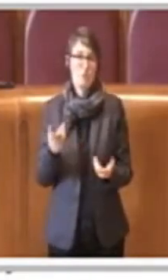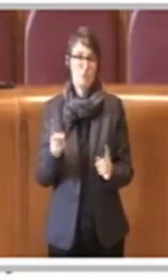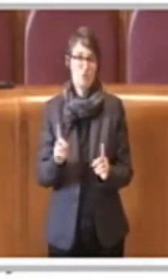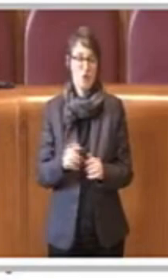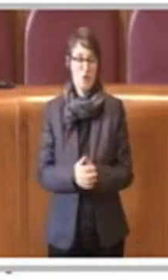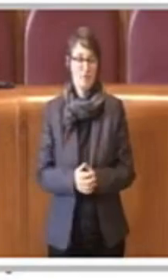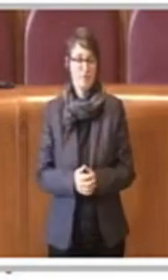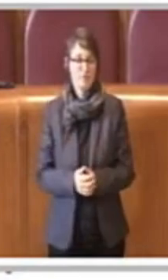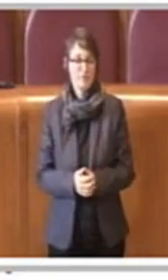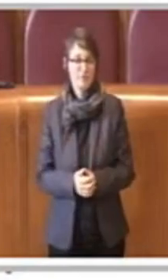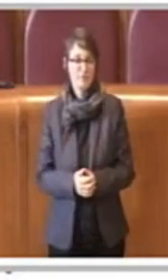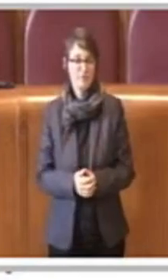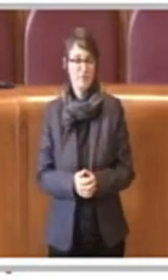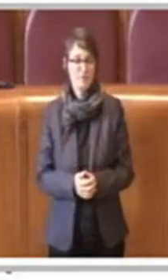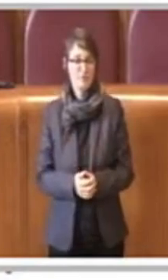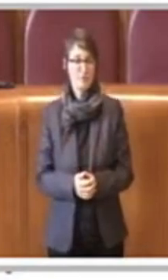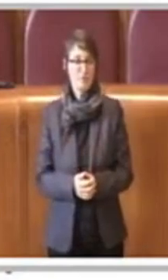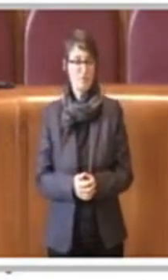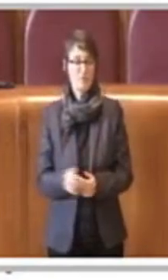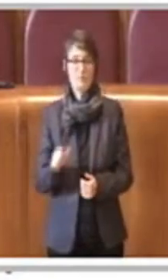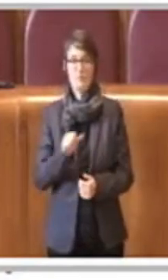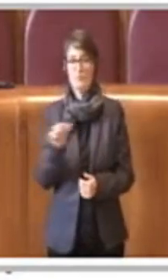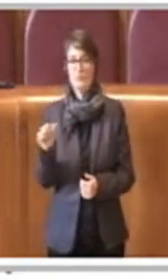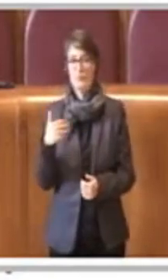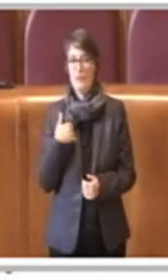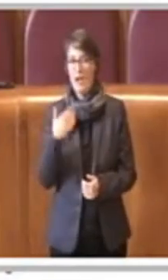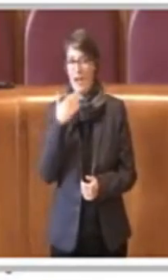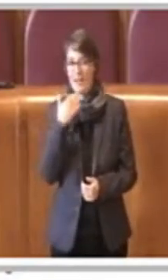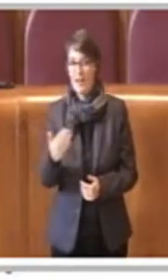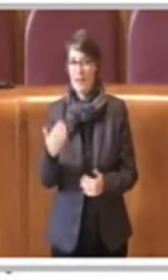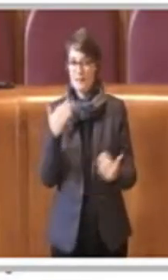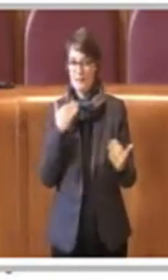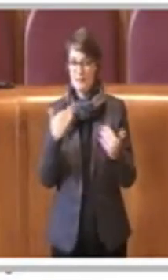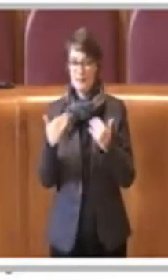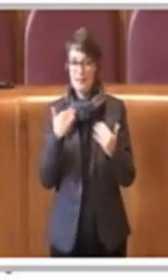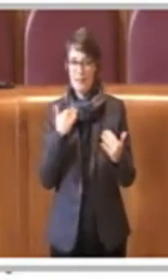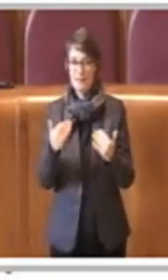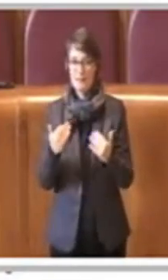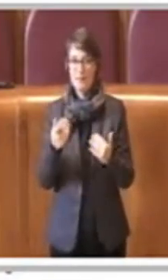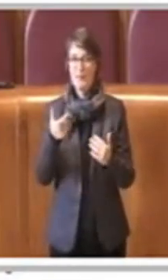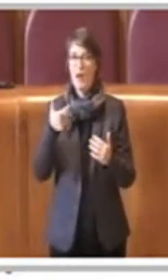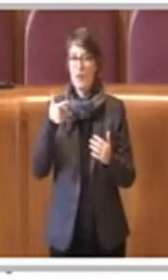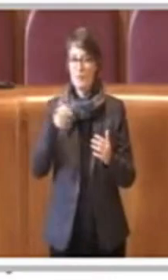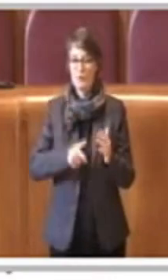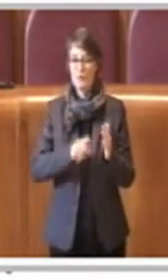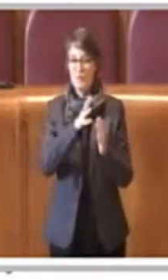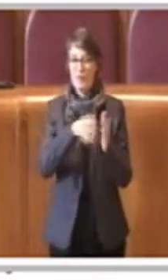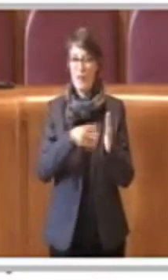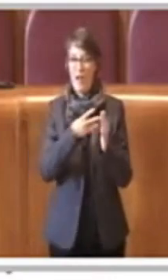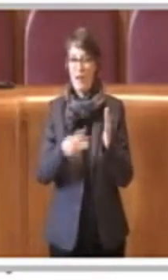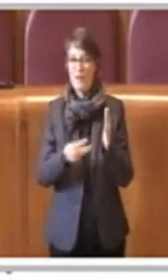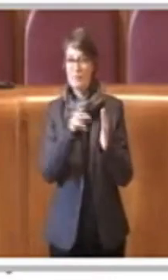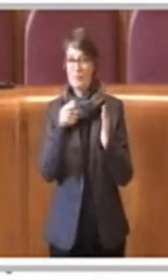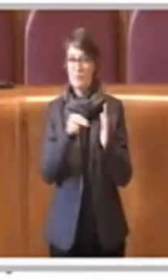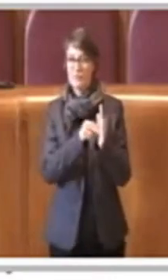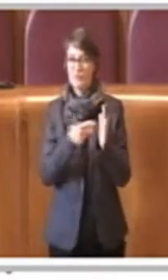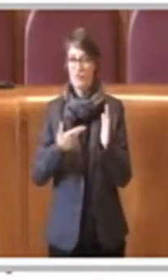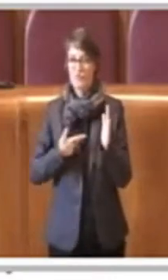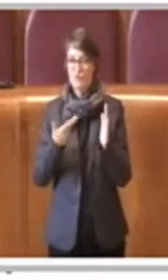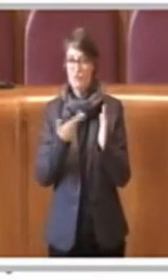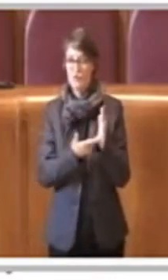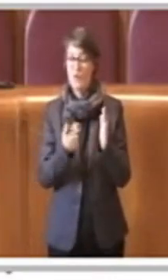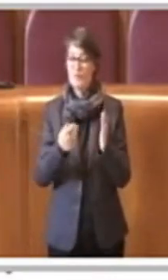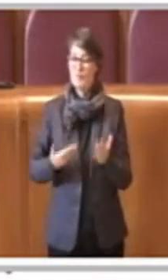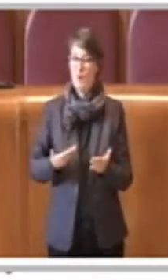Innanzitutto grazie all'Aula ovviamente per aver calendarizzato questa mozione importante, la mozione